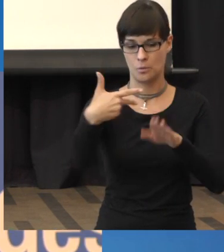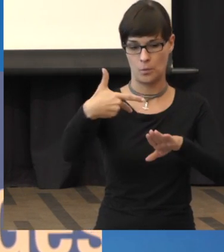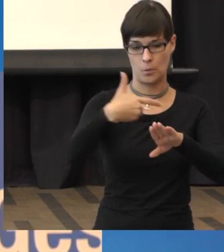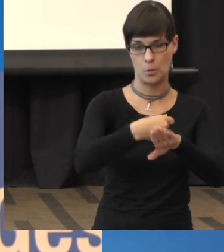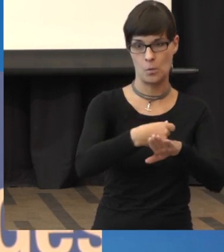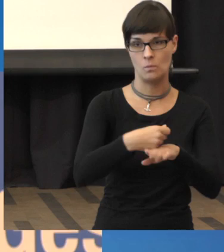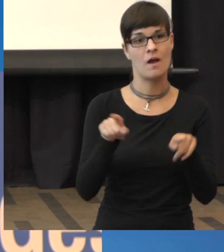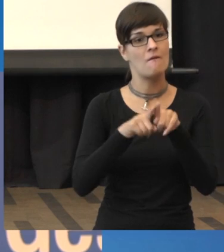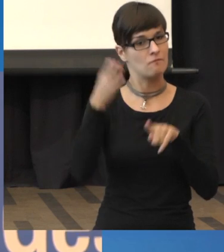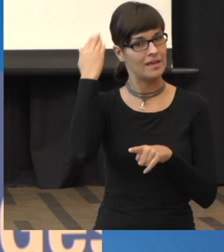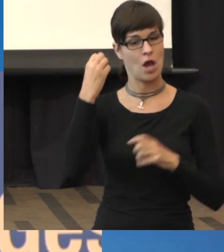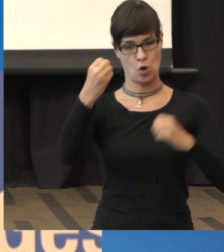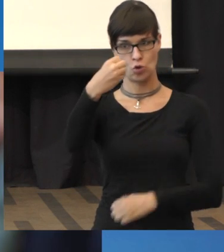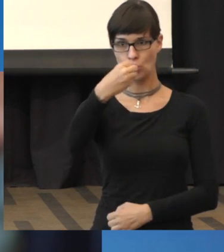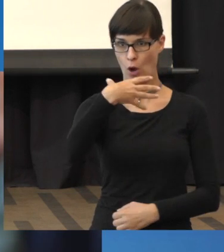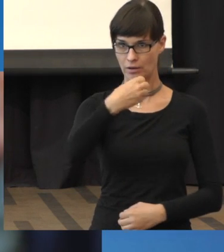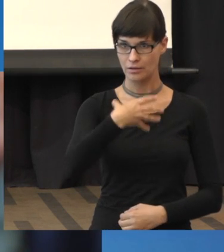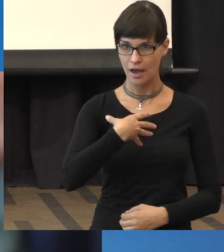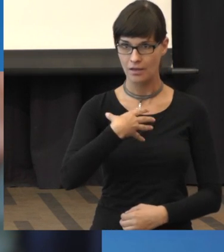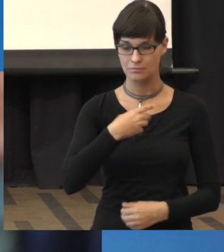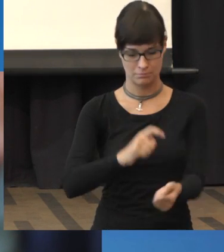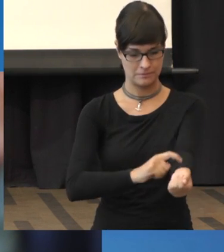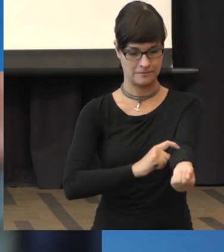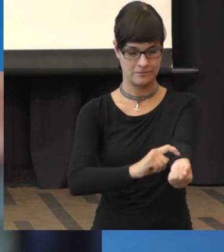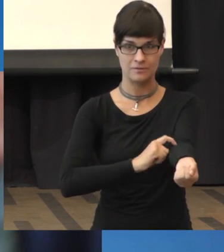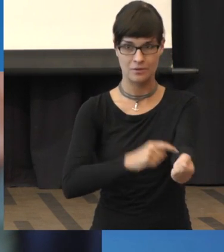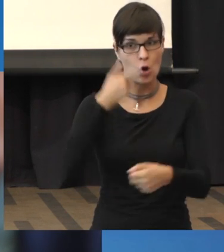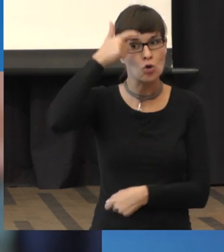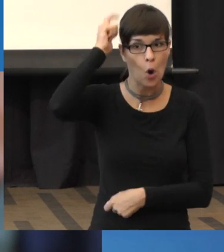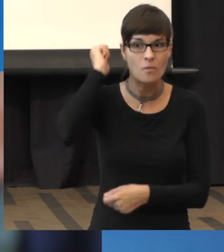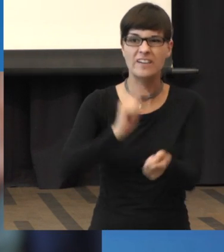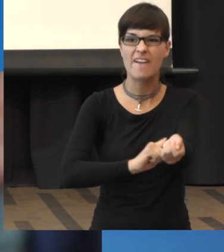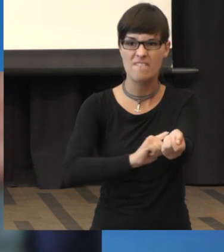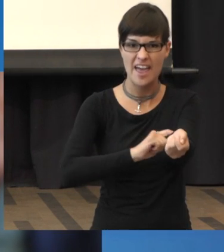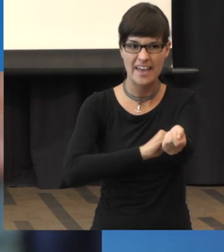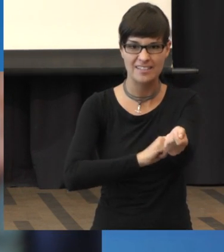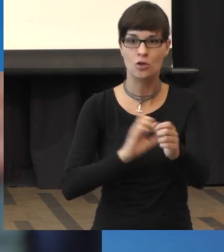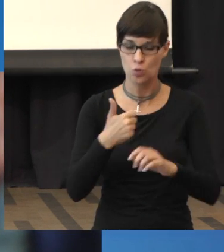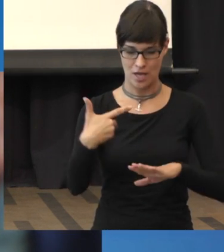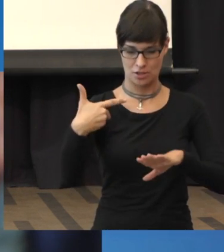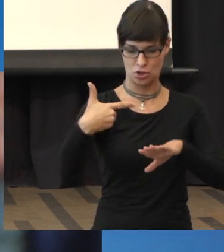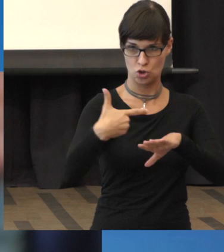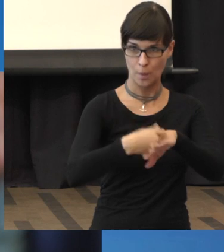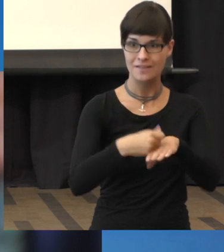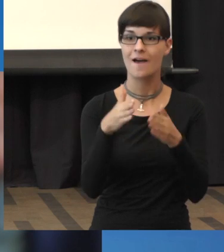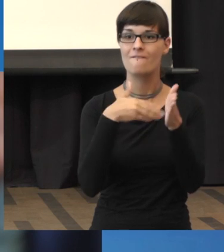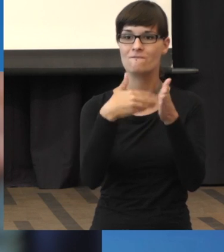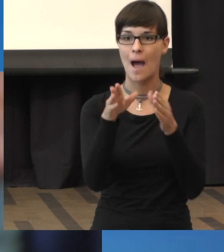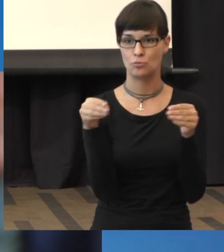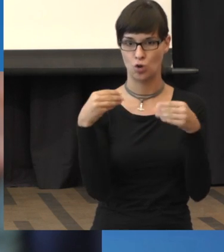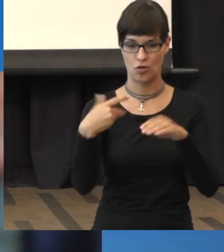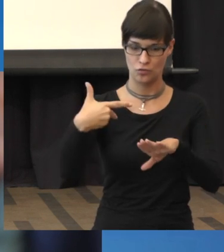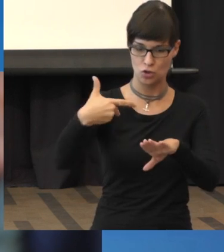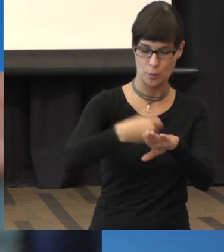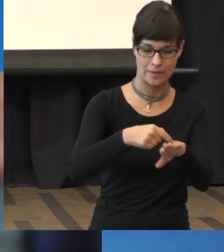Röntgenuntersuchung, bei einer Gefäßdarstellung im Kopf, mit einem Farbstoff in die Vene gespritzt.